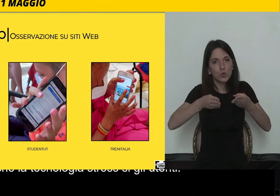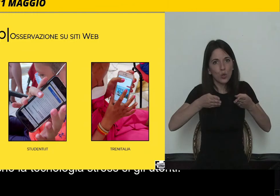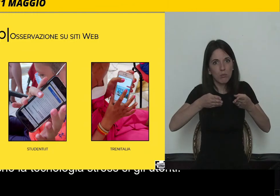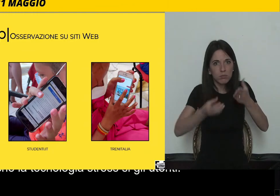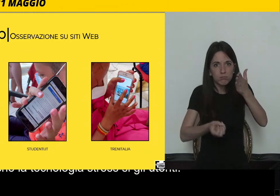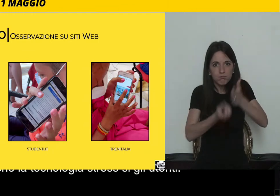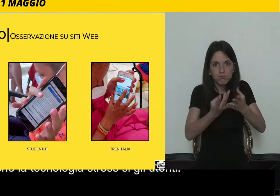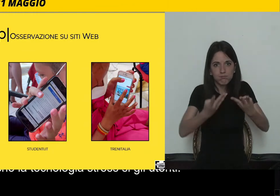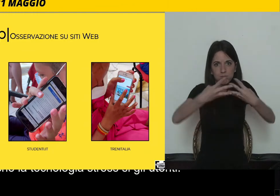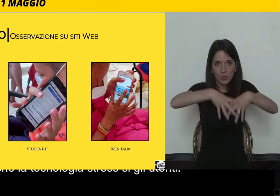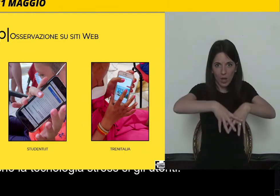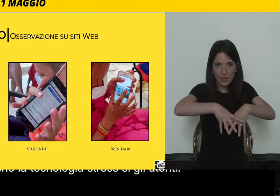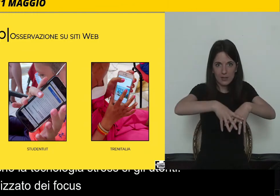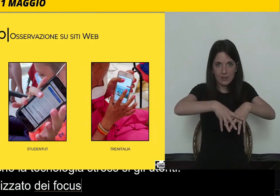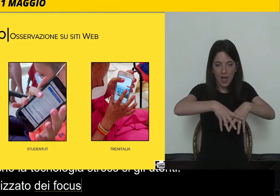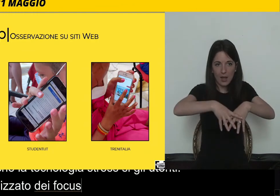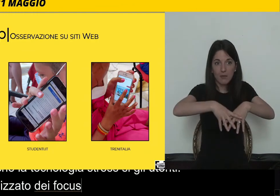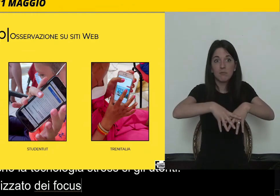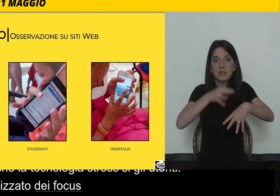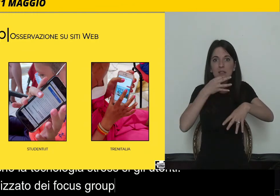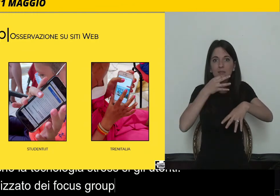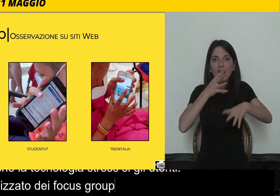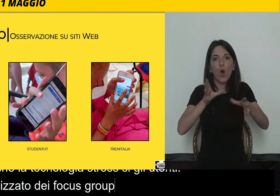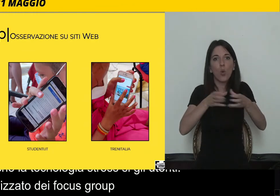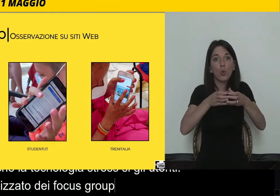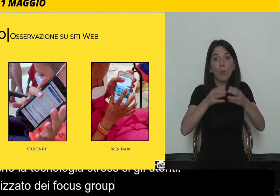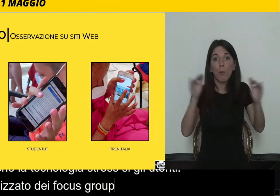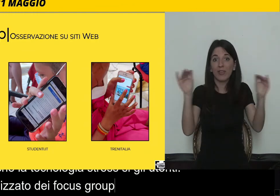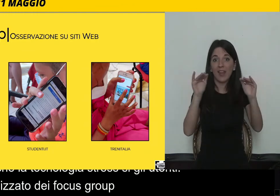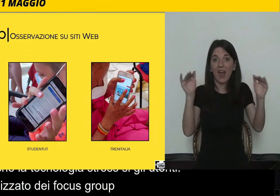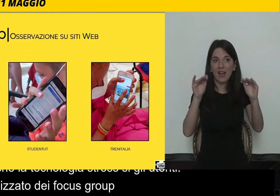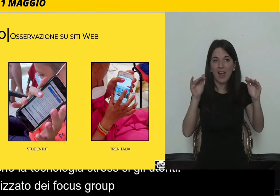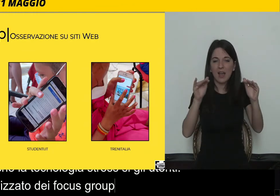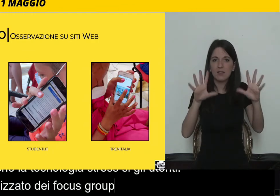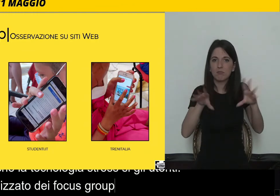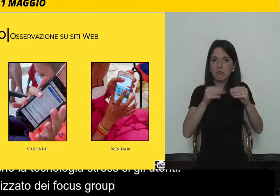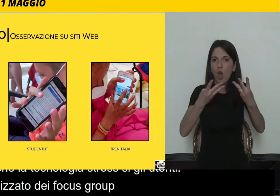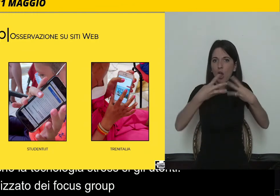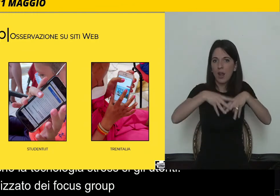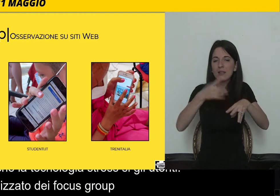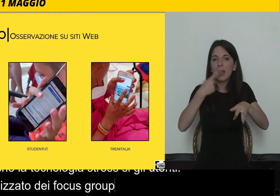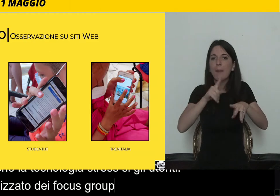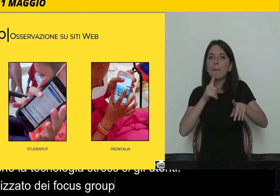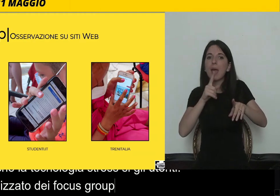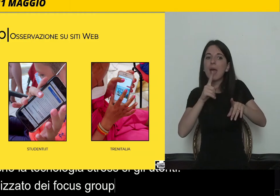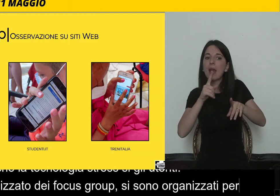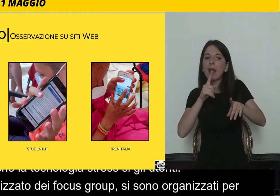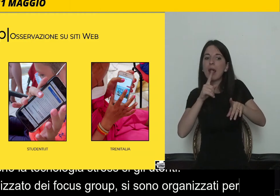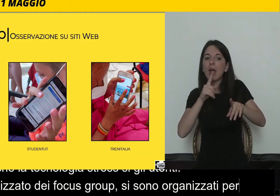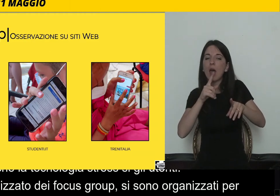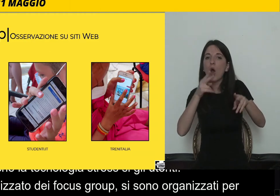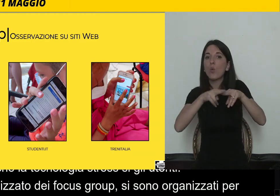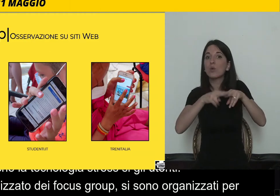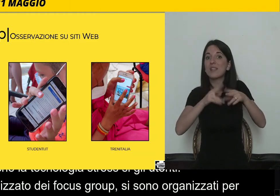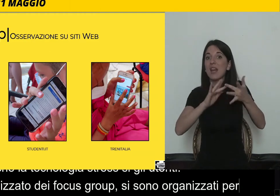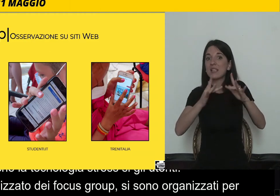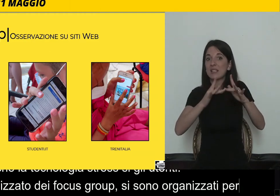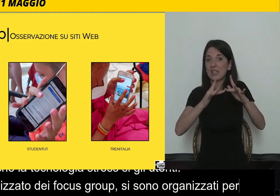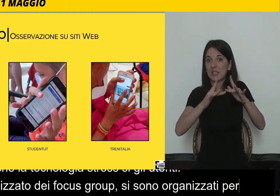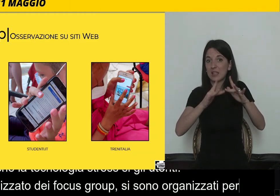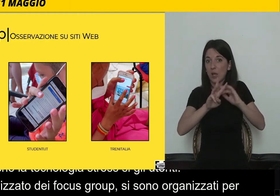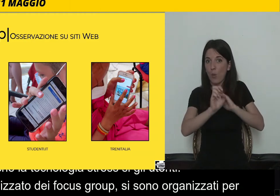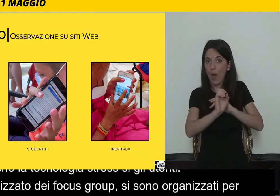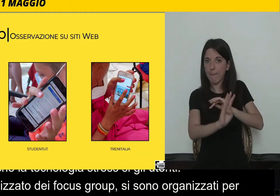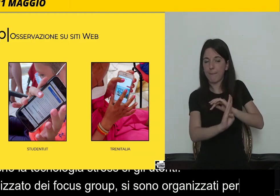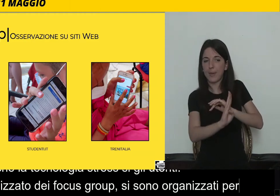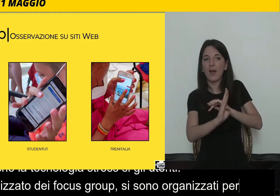i ragazzi si sono organizzati per osservare, per usare dei siti web, mentre Isabella e